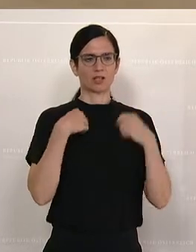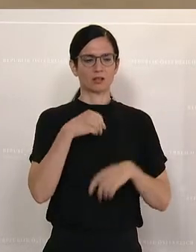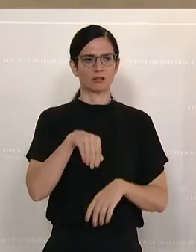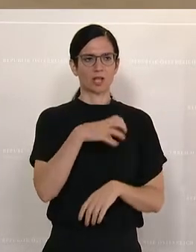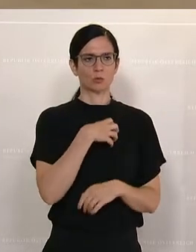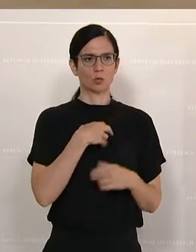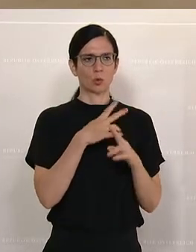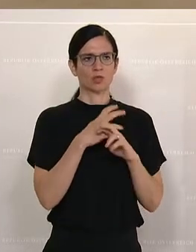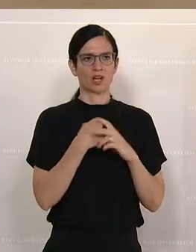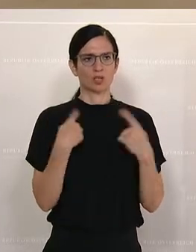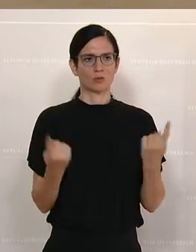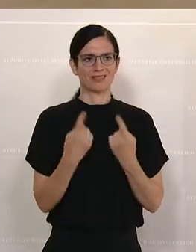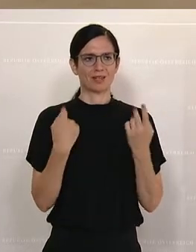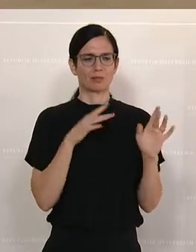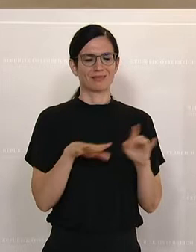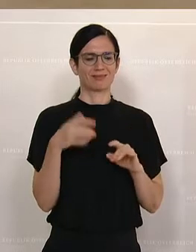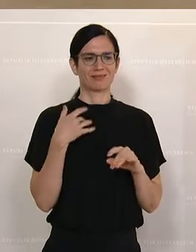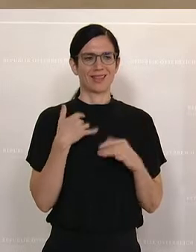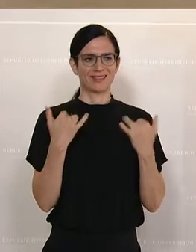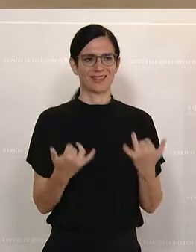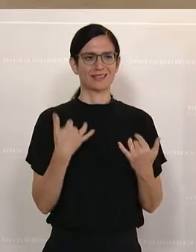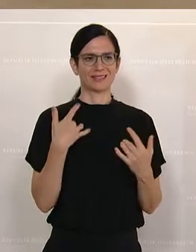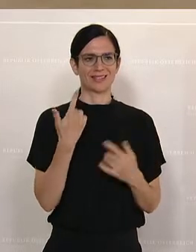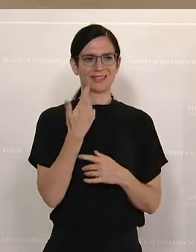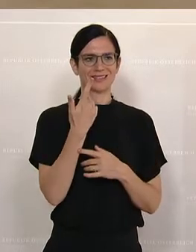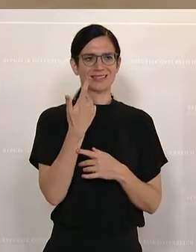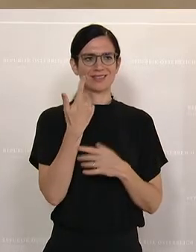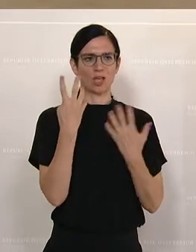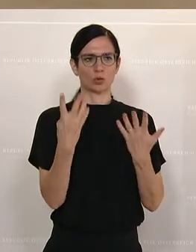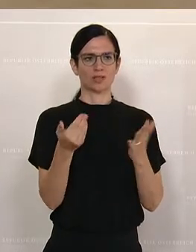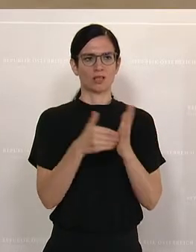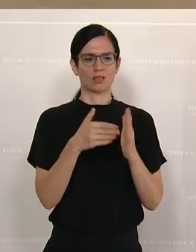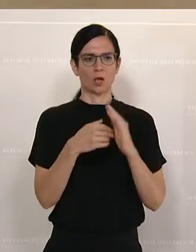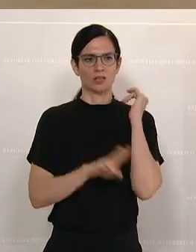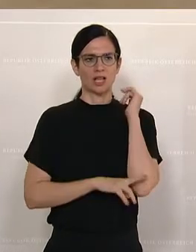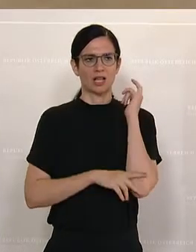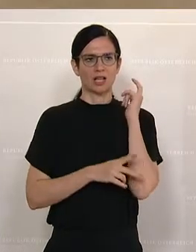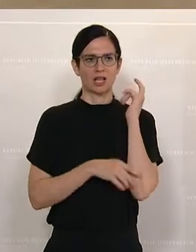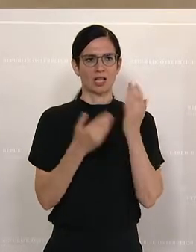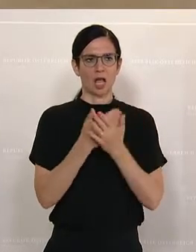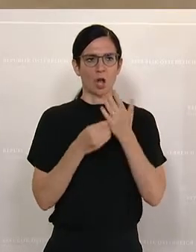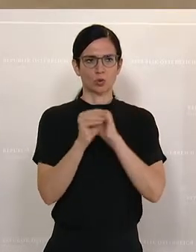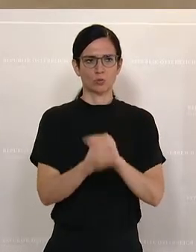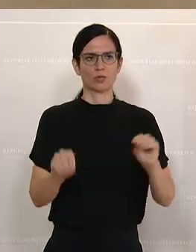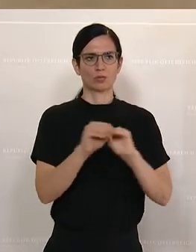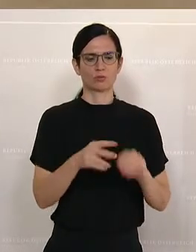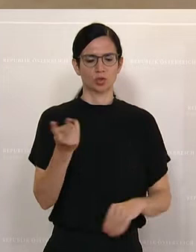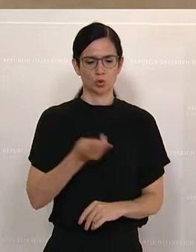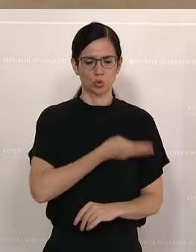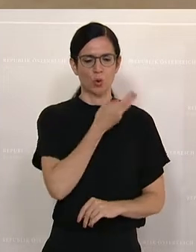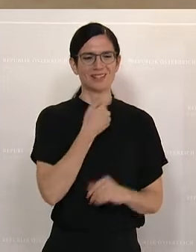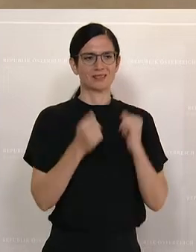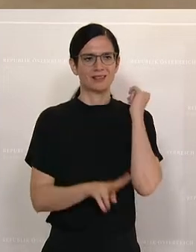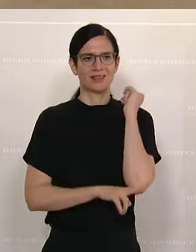sagen, die österreichischen Betriebe bilden derzeit 92.000 Lehrlinge aus. Und auf die sind wir stolz. Denn eine